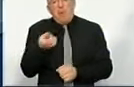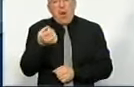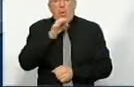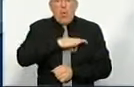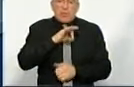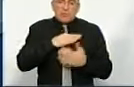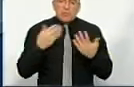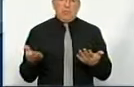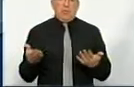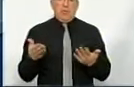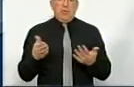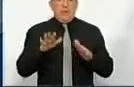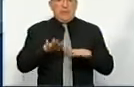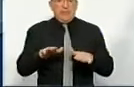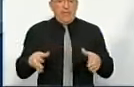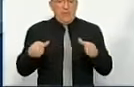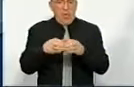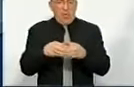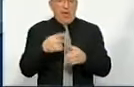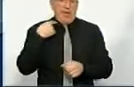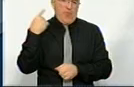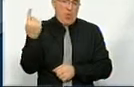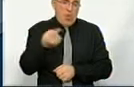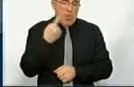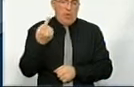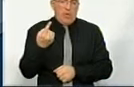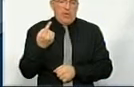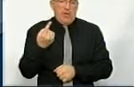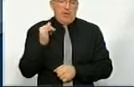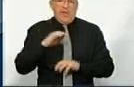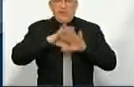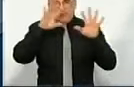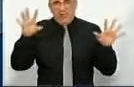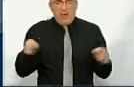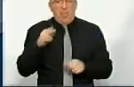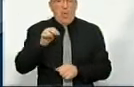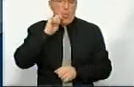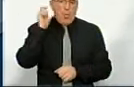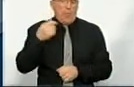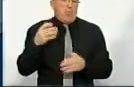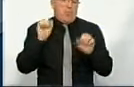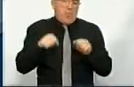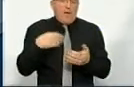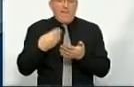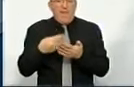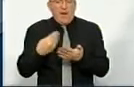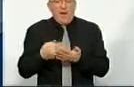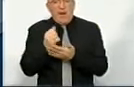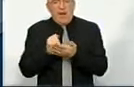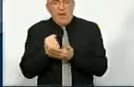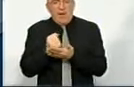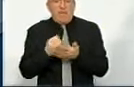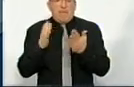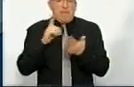користуються місцеві громади, зокрема на Киргатській області, які в Киргатській області, і взагалом по Україні, якими, можливо, фінансовими ресурсами